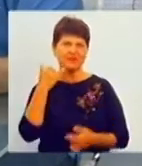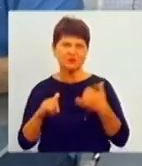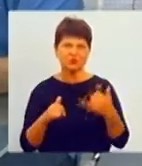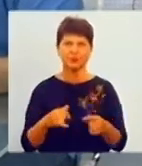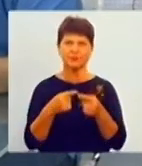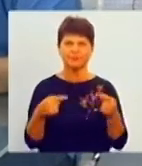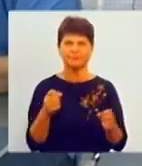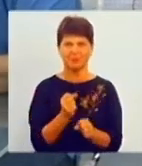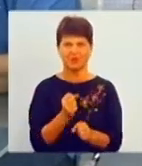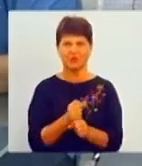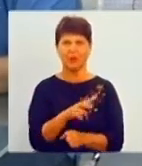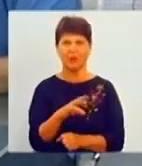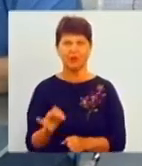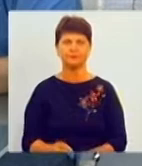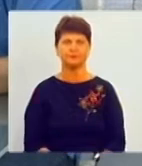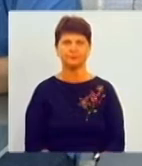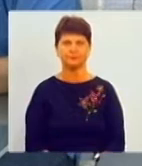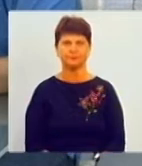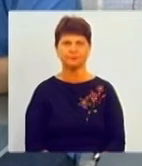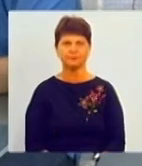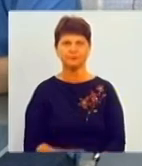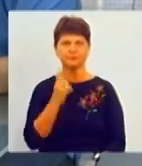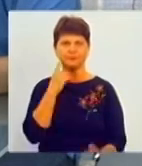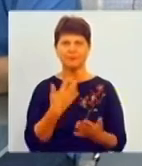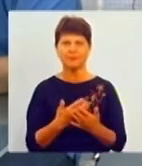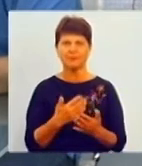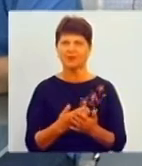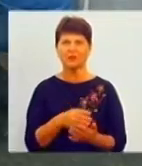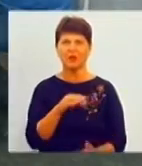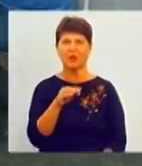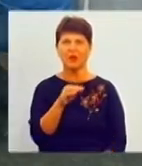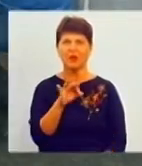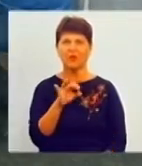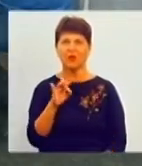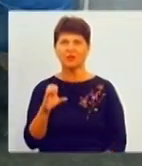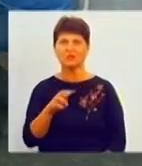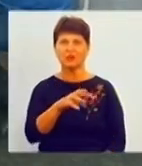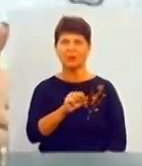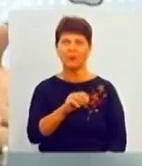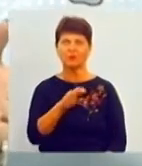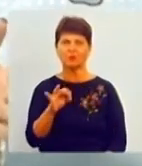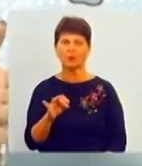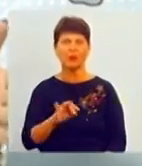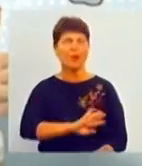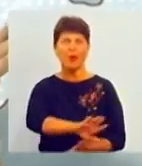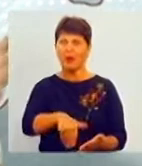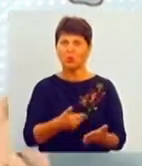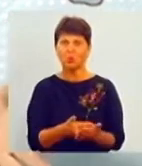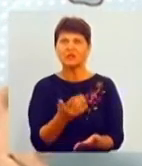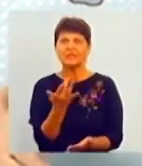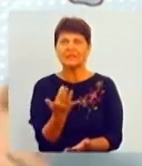працювали, як майже форс-мажорних. Досвід незвичайно великий. Скільки було перевезено